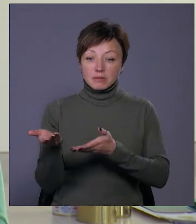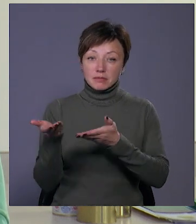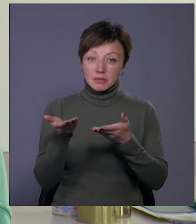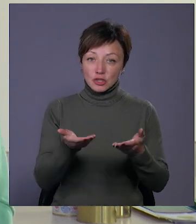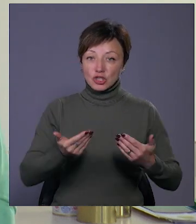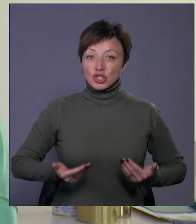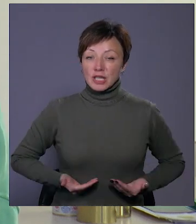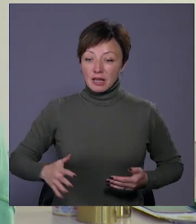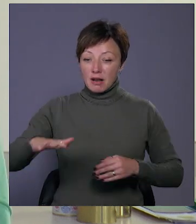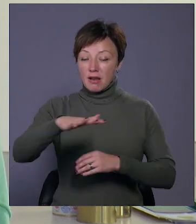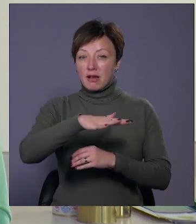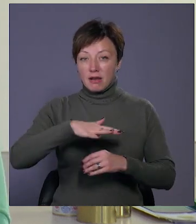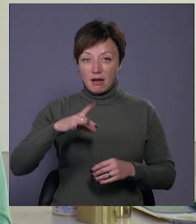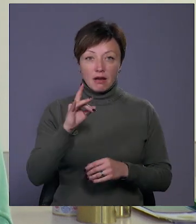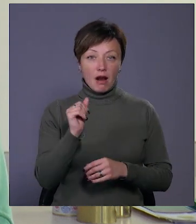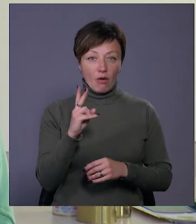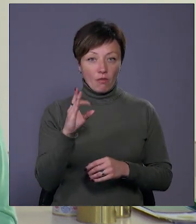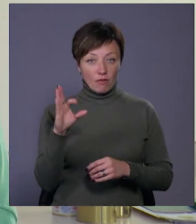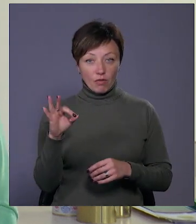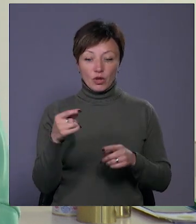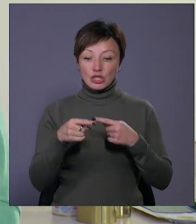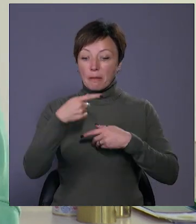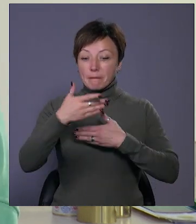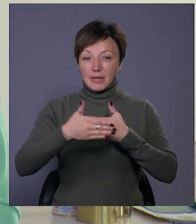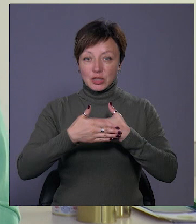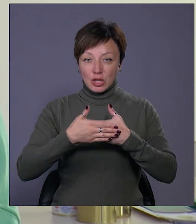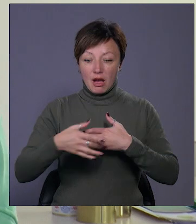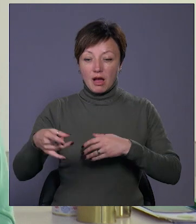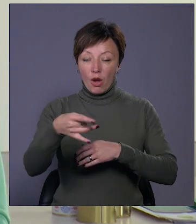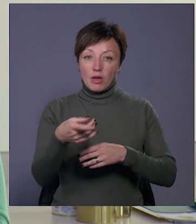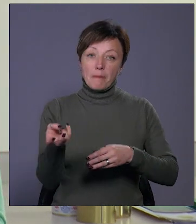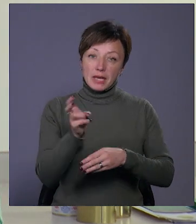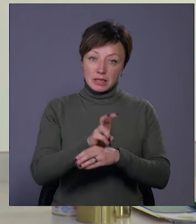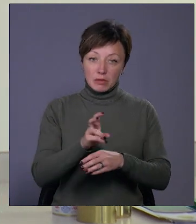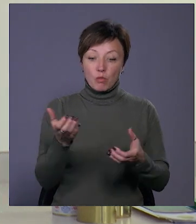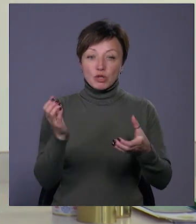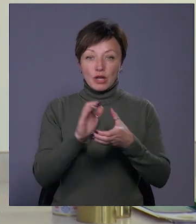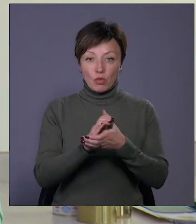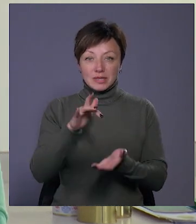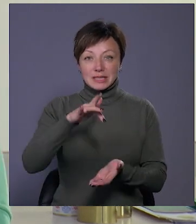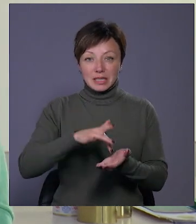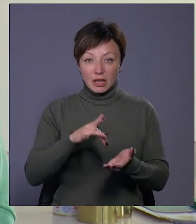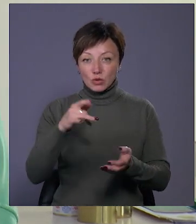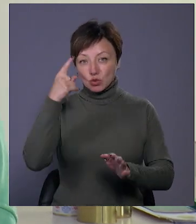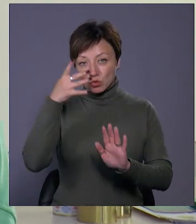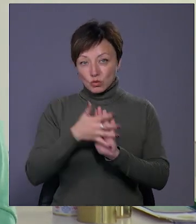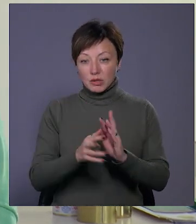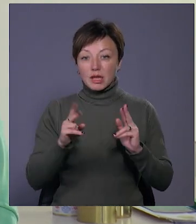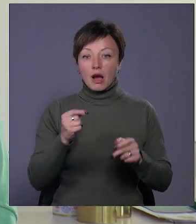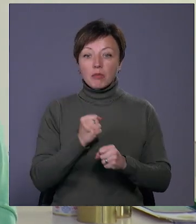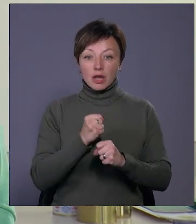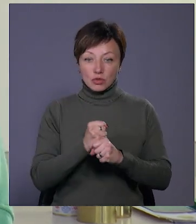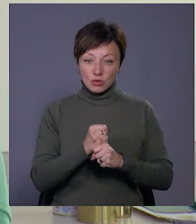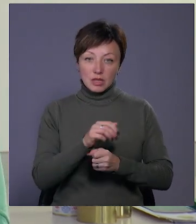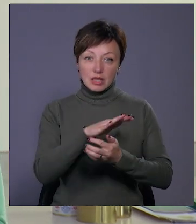жителів мікрорайону Ракова, інших ближніх мікрорайонів, прийти і познайомитися з центром, зрозуміти, як він працює,